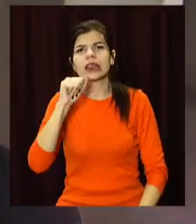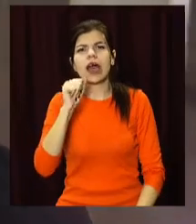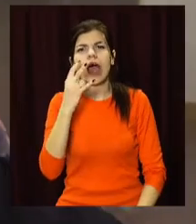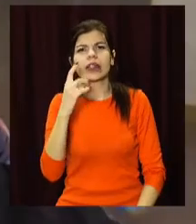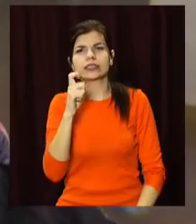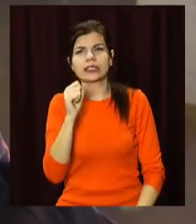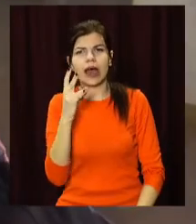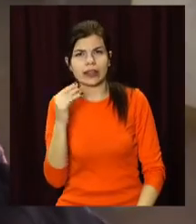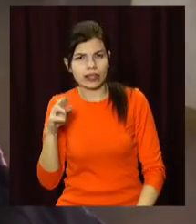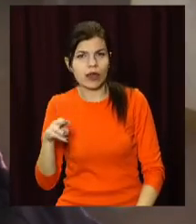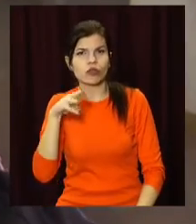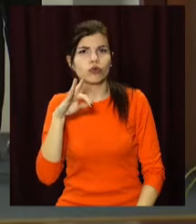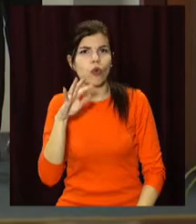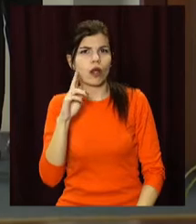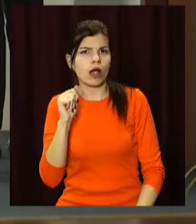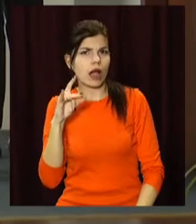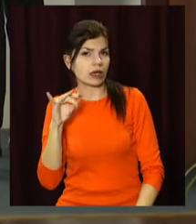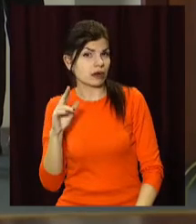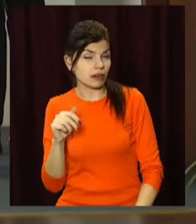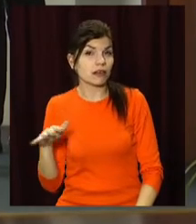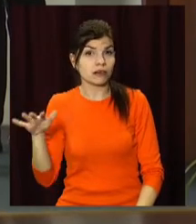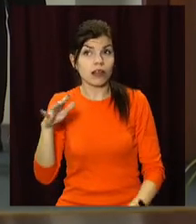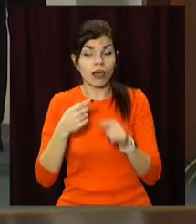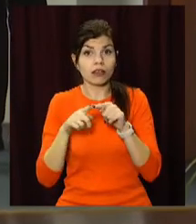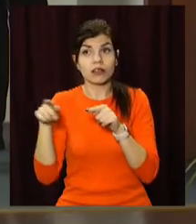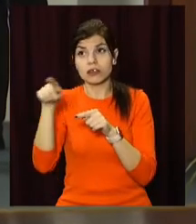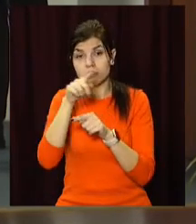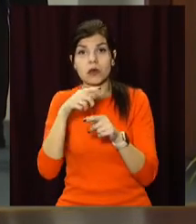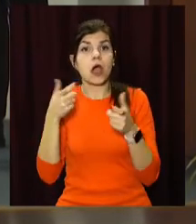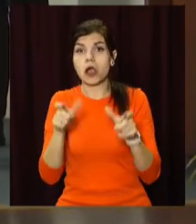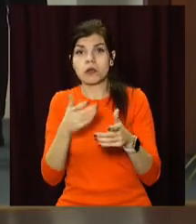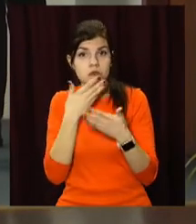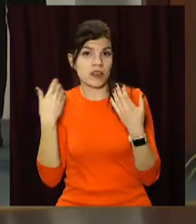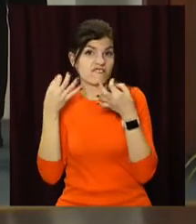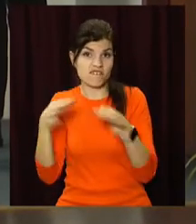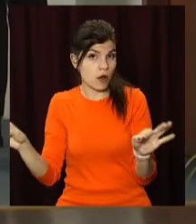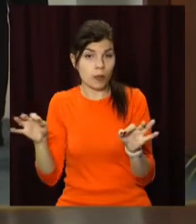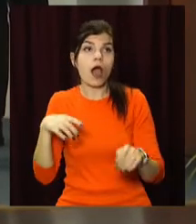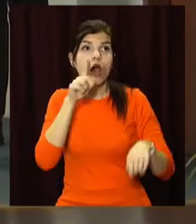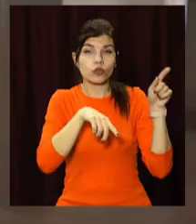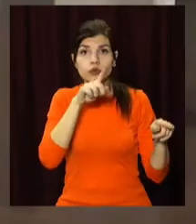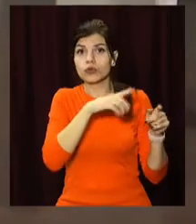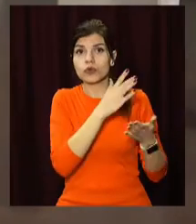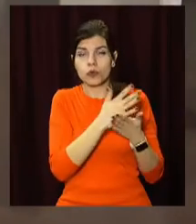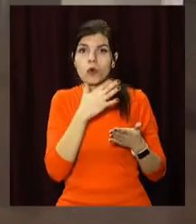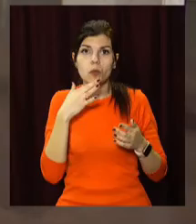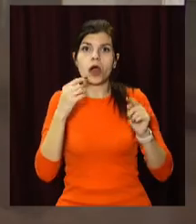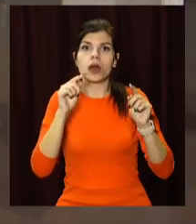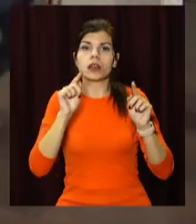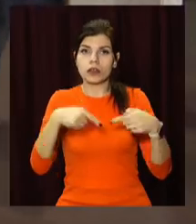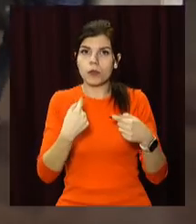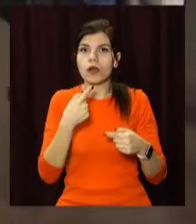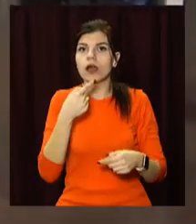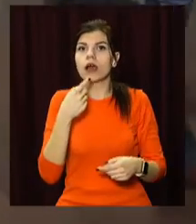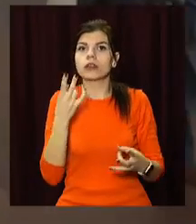Закритими залишаються 69 туристичних напрямків, ще 73 закриті частково, решта 70 вимагають негативні